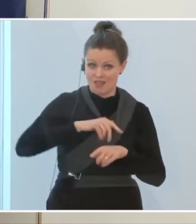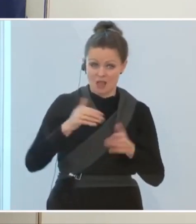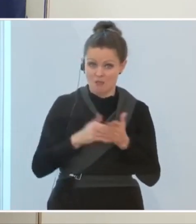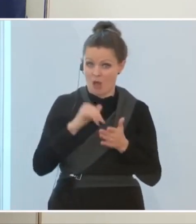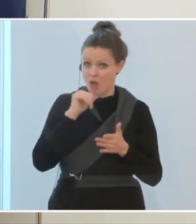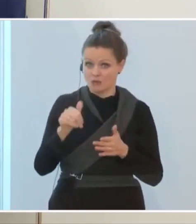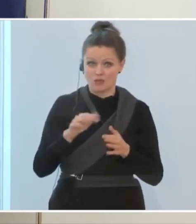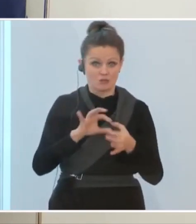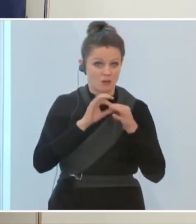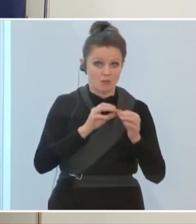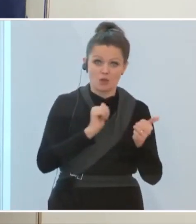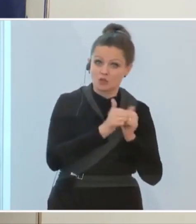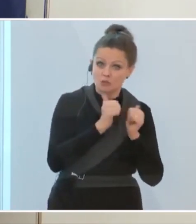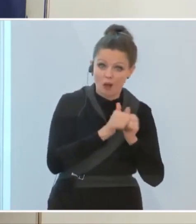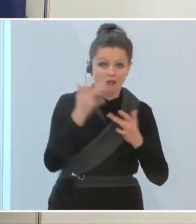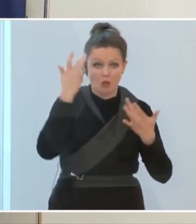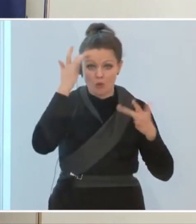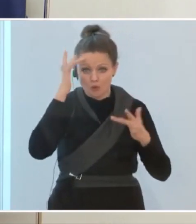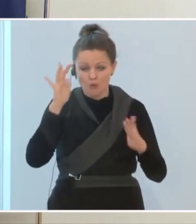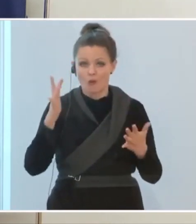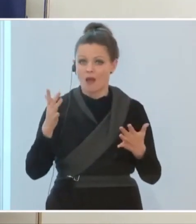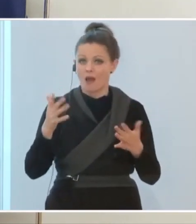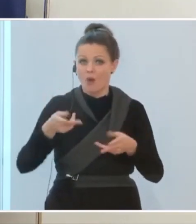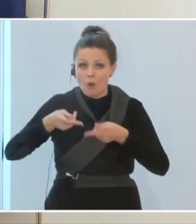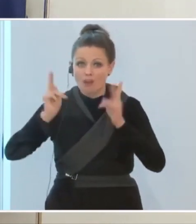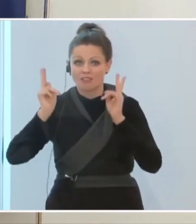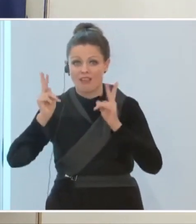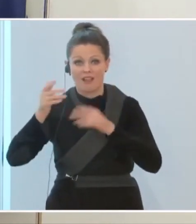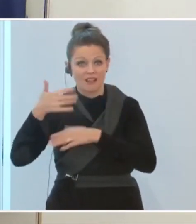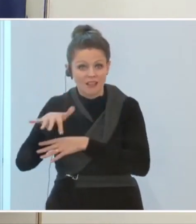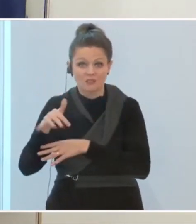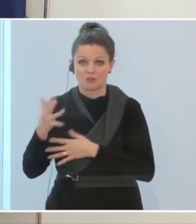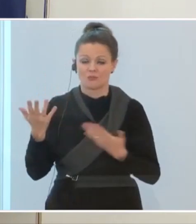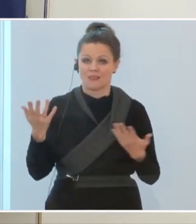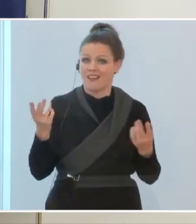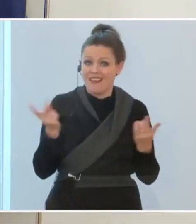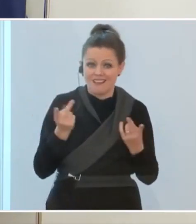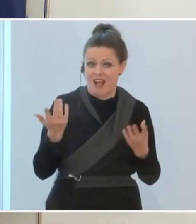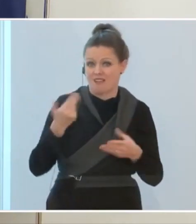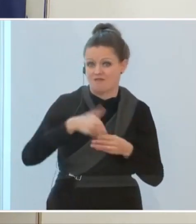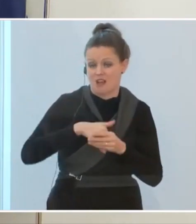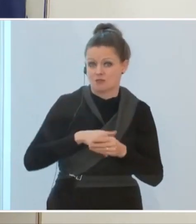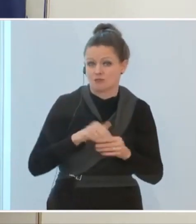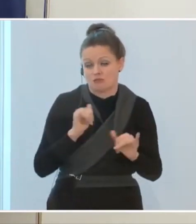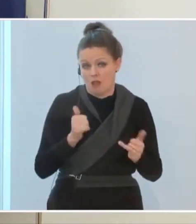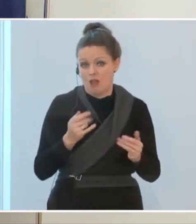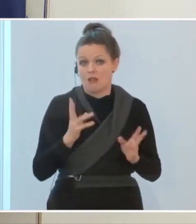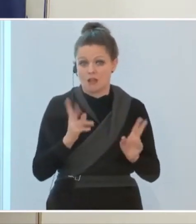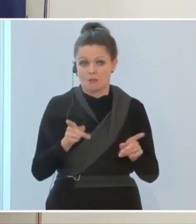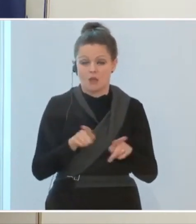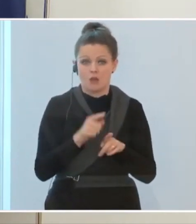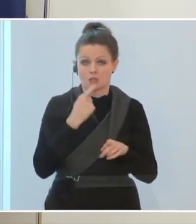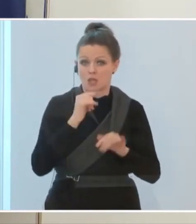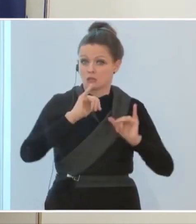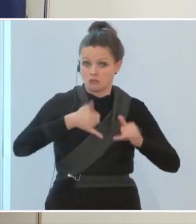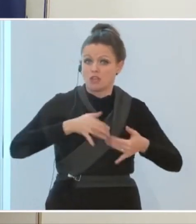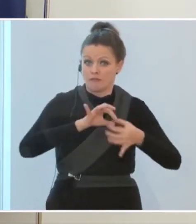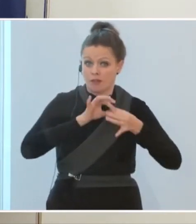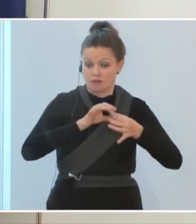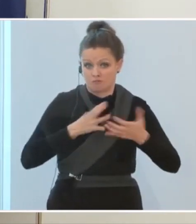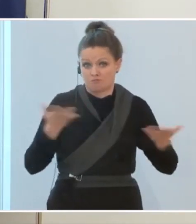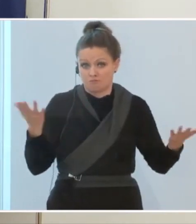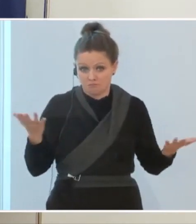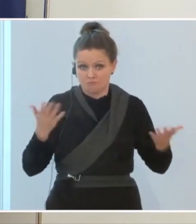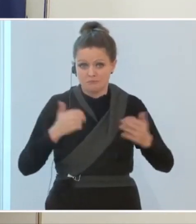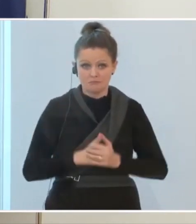Sport, das betrifft Kultur, das betrifft Hotellerie, Gastronomie und ja, wenn man so will, auch das Skifahren. Und insofern bleiben